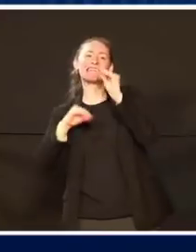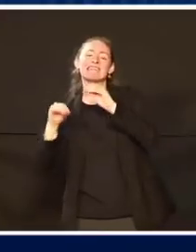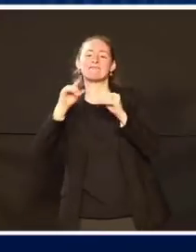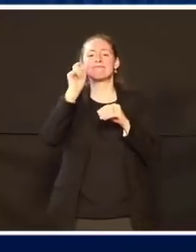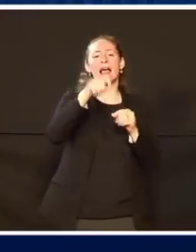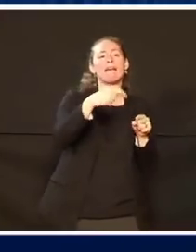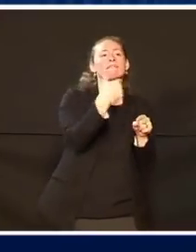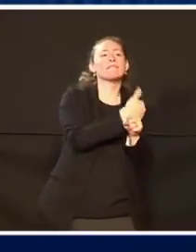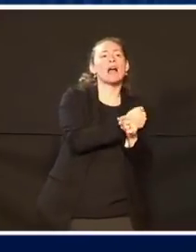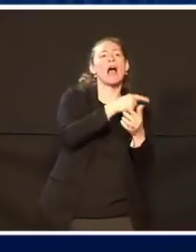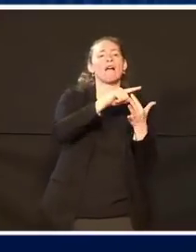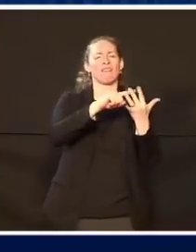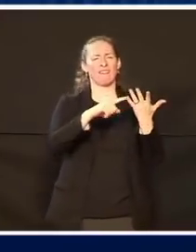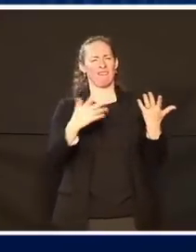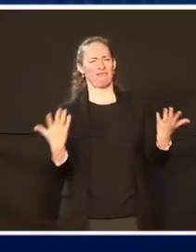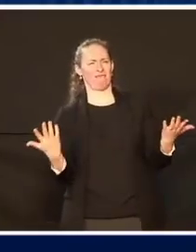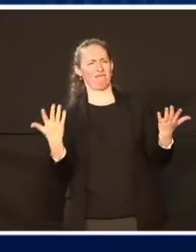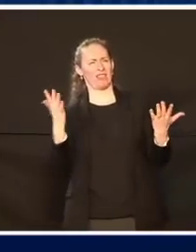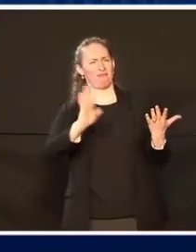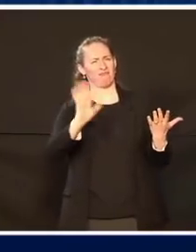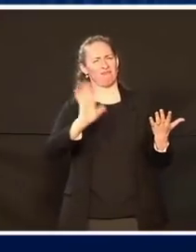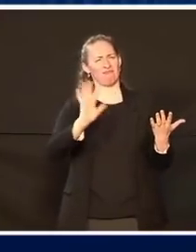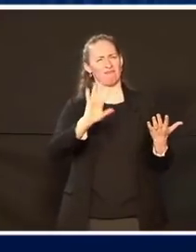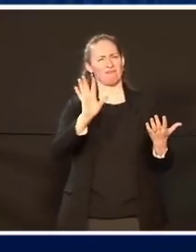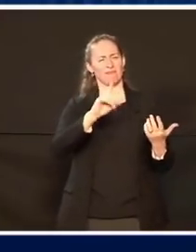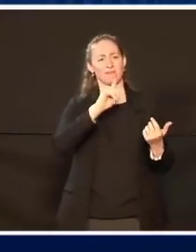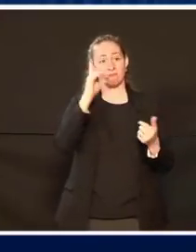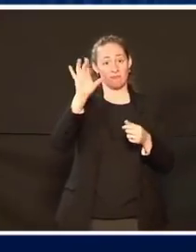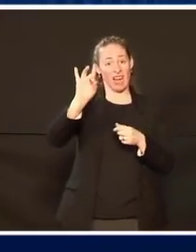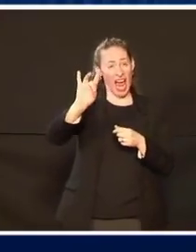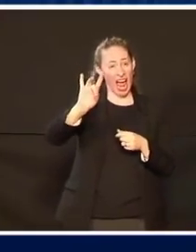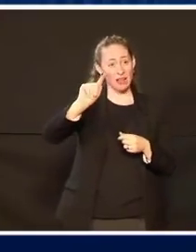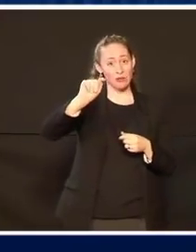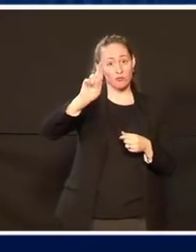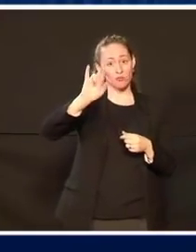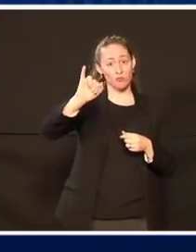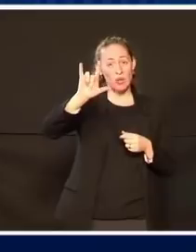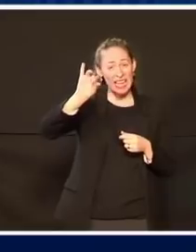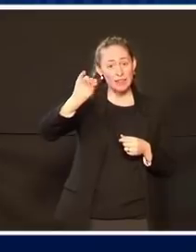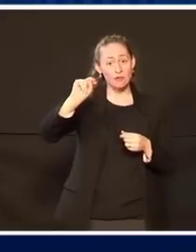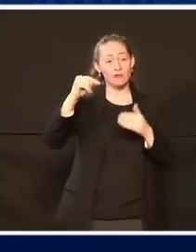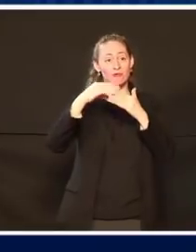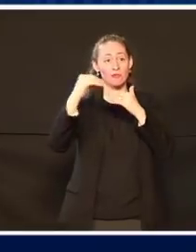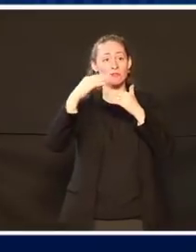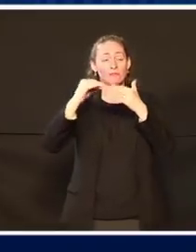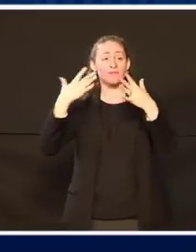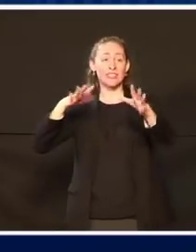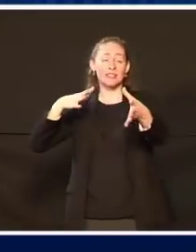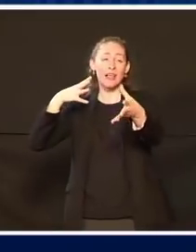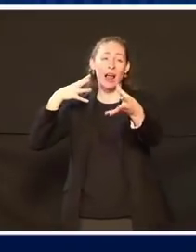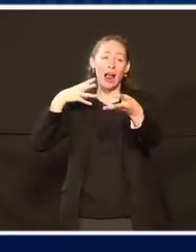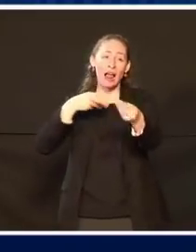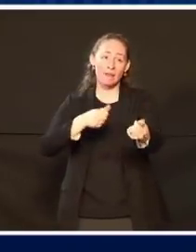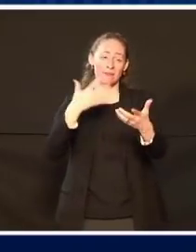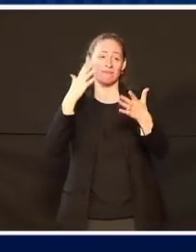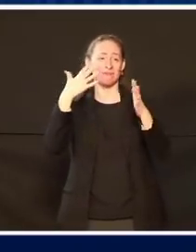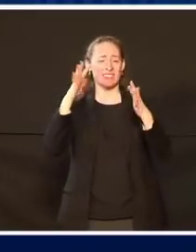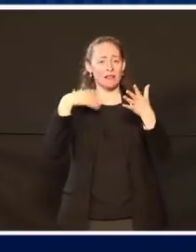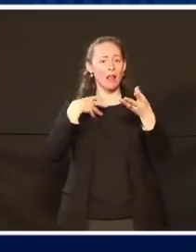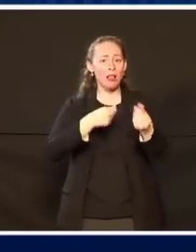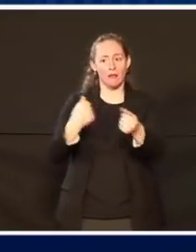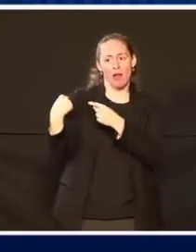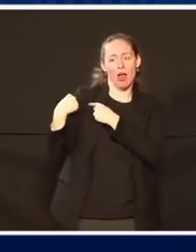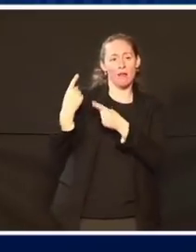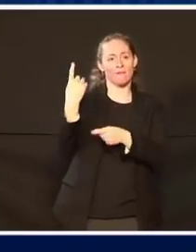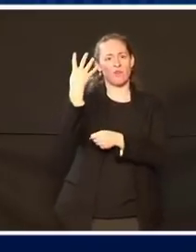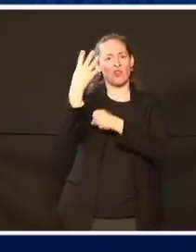Nach 8 Billionen Dollar Defizitausgaben in den letzten vier Jahren ging ein Großteil davon an die reichsten Menschen dieses Landes.